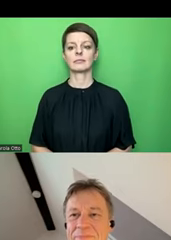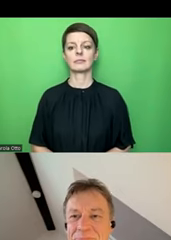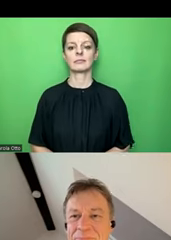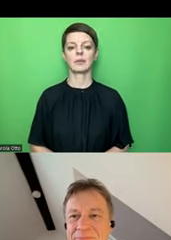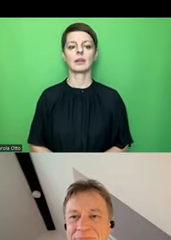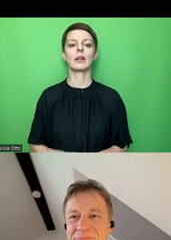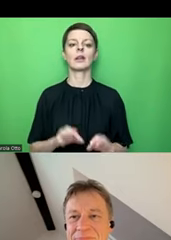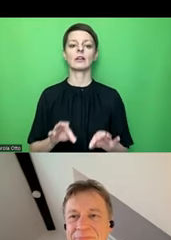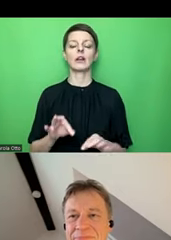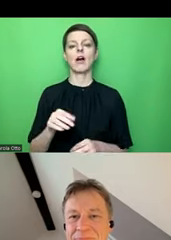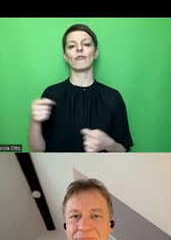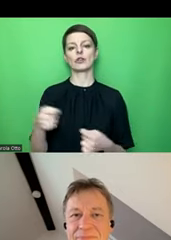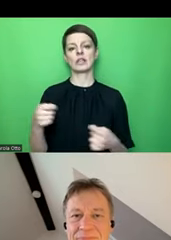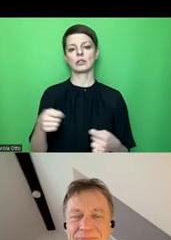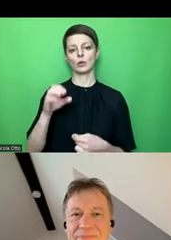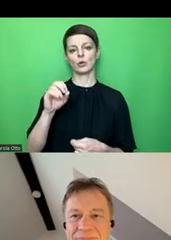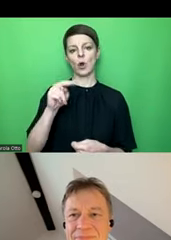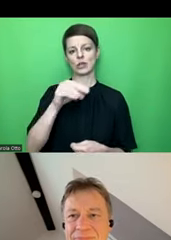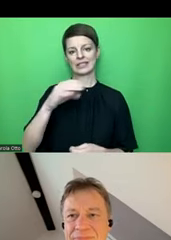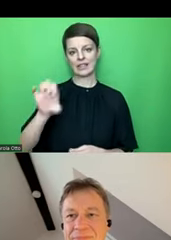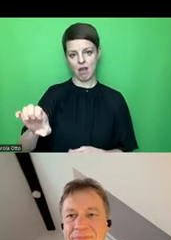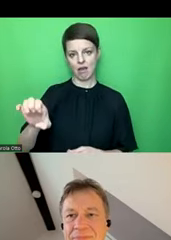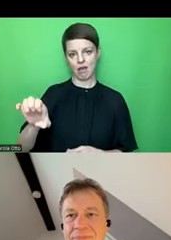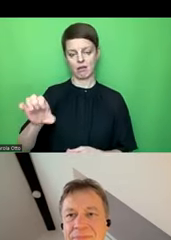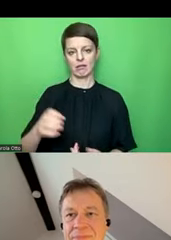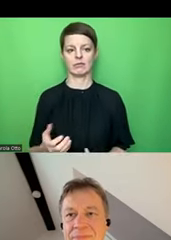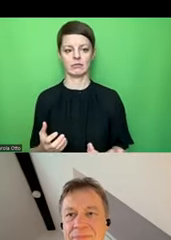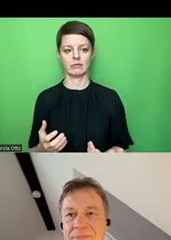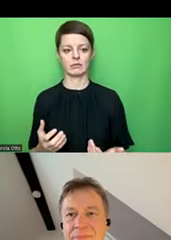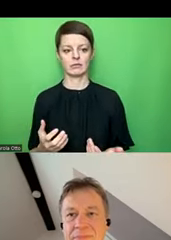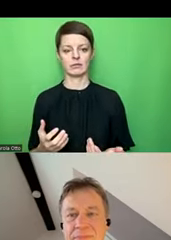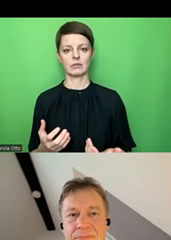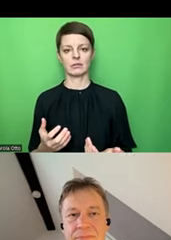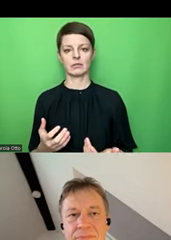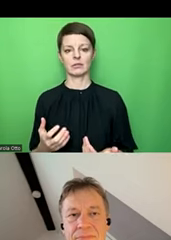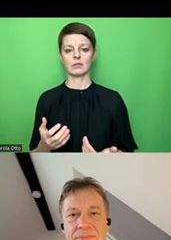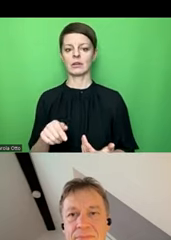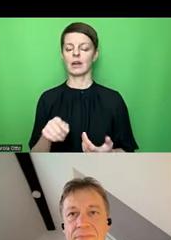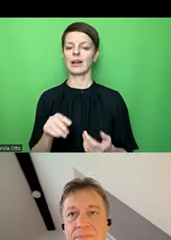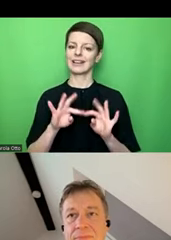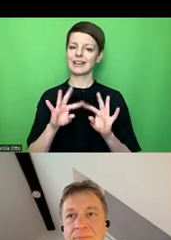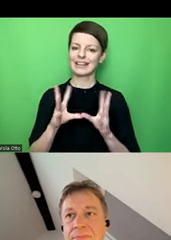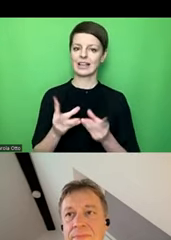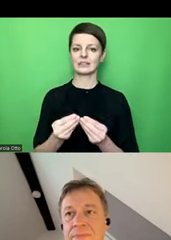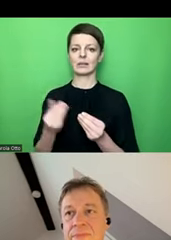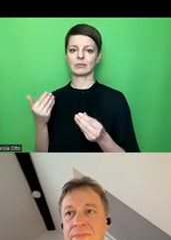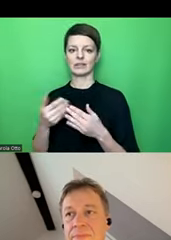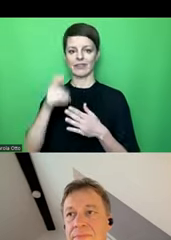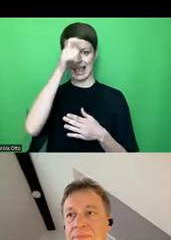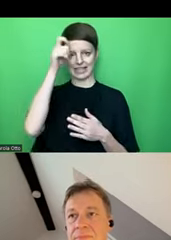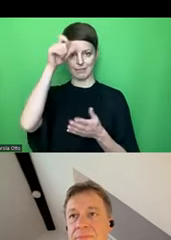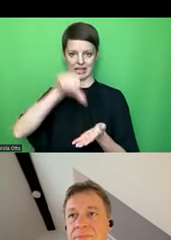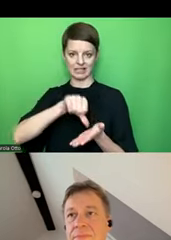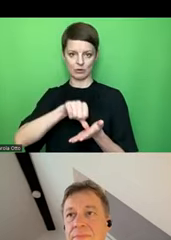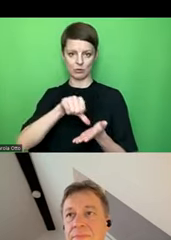Fundation Onze. Genau. Die also sozusagen das gesamte Expertenzentrum